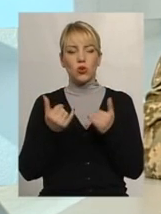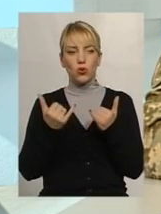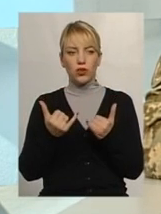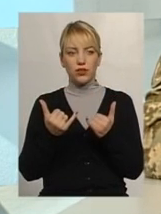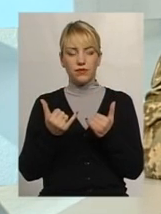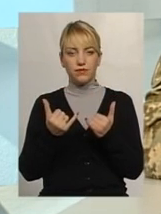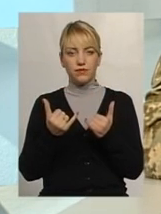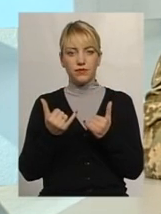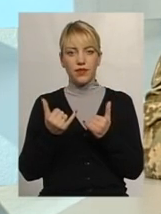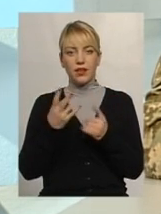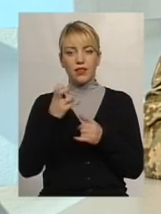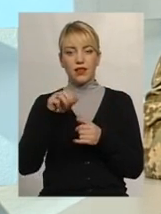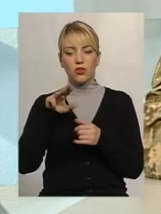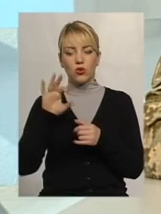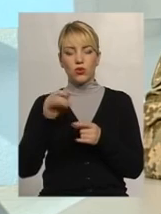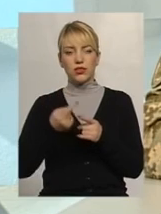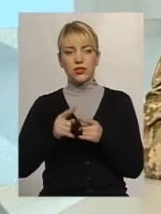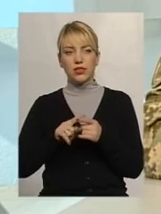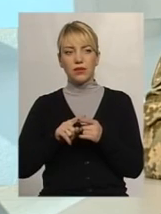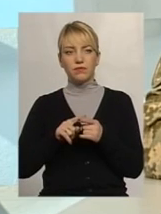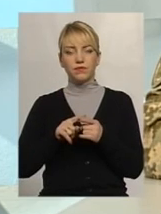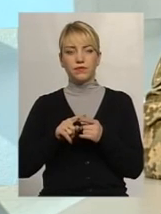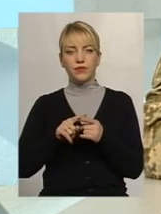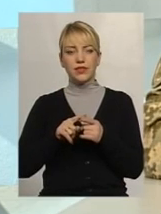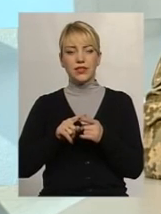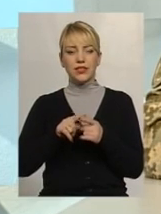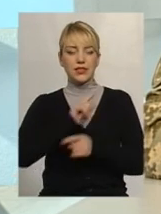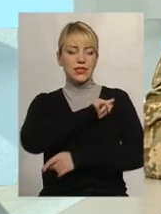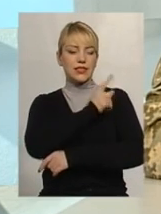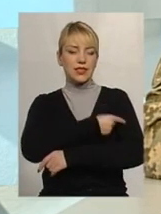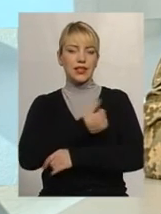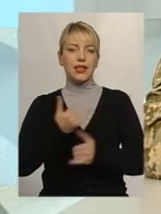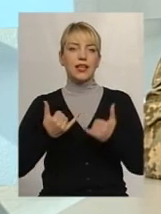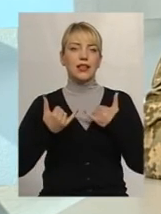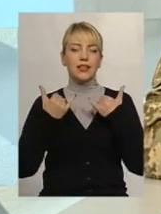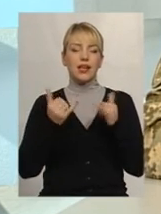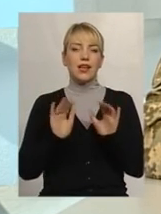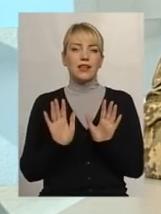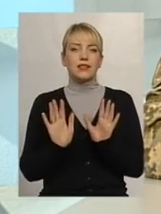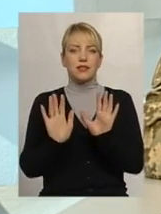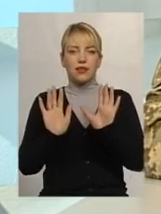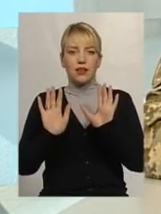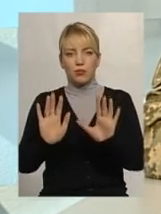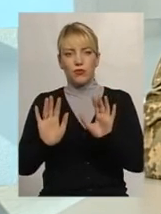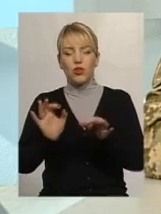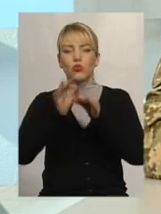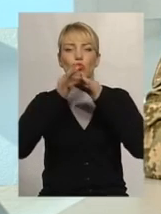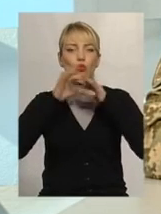НАТО – це переважно сили для стримування, любої агресії,